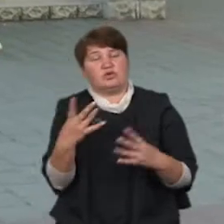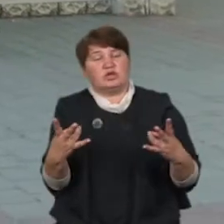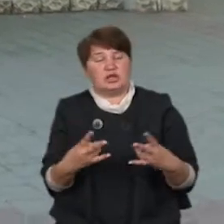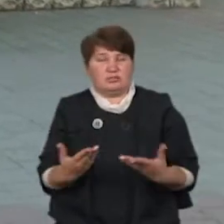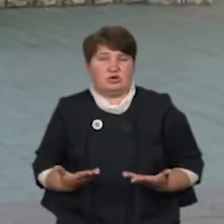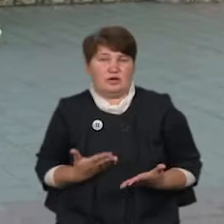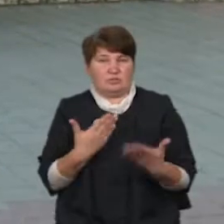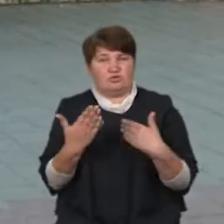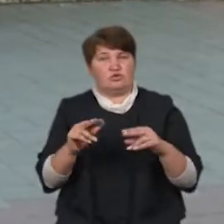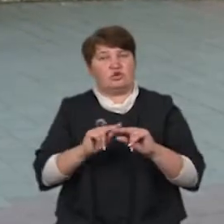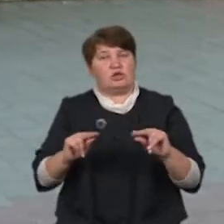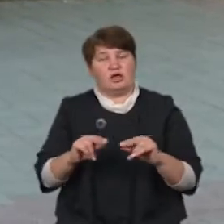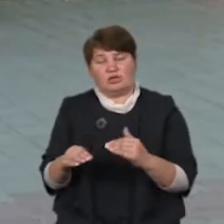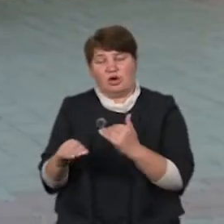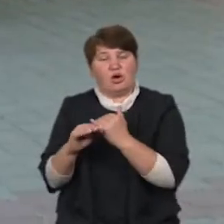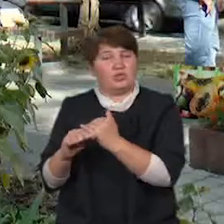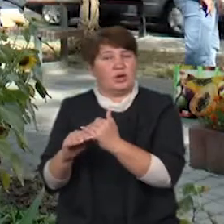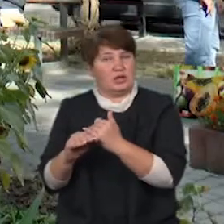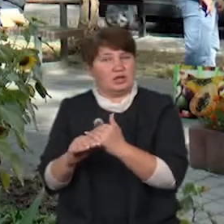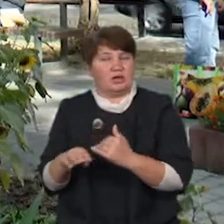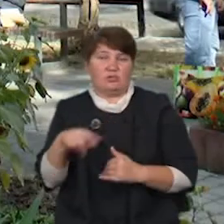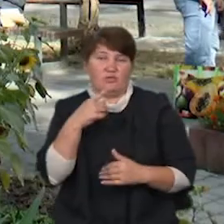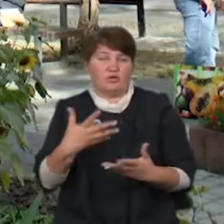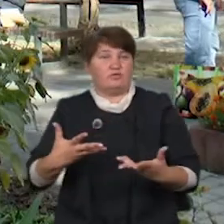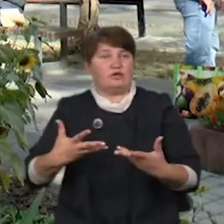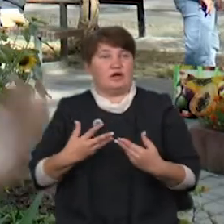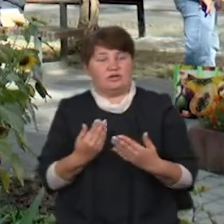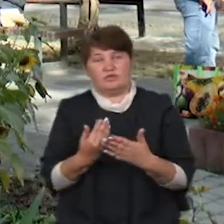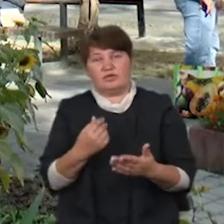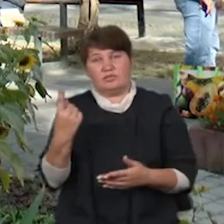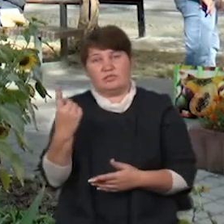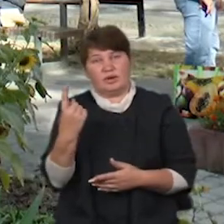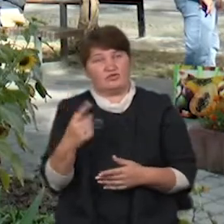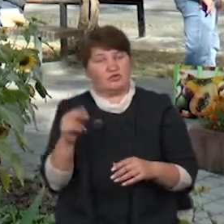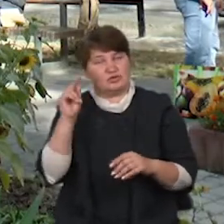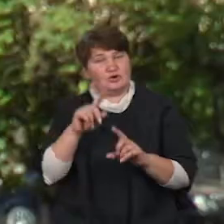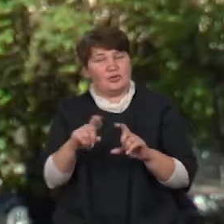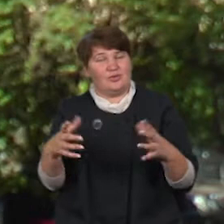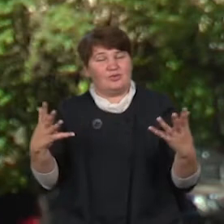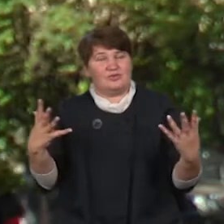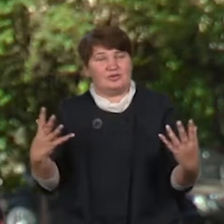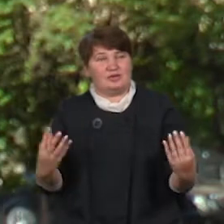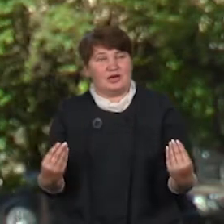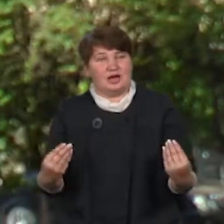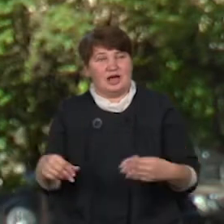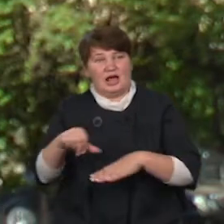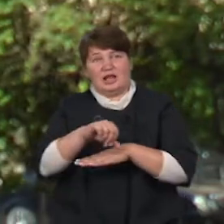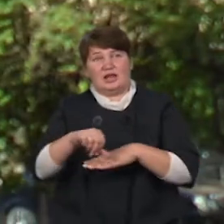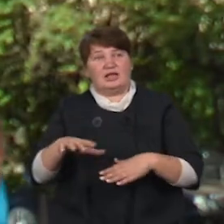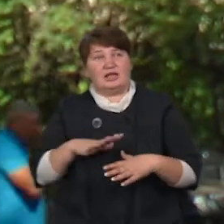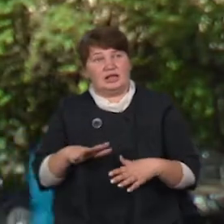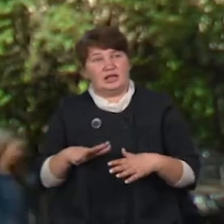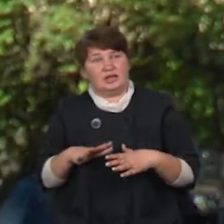вчителями та однолітками. Ділиться своїми враженнями від першого шкільного дня. Лініки, як такової, не було. Ми